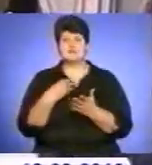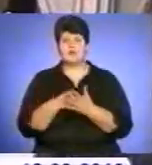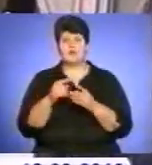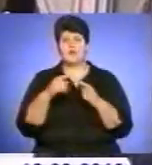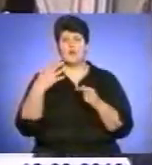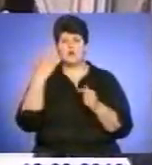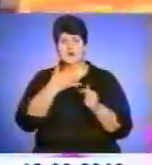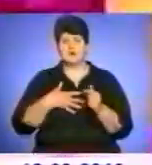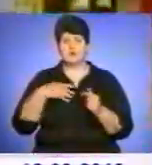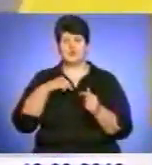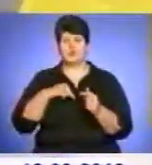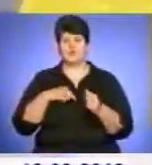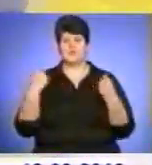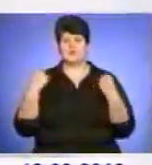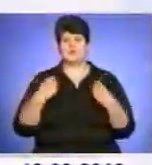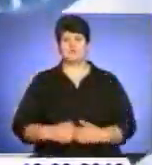духовно, і фізично.